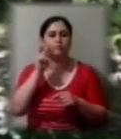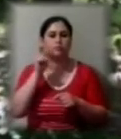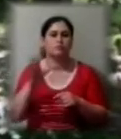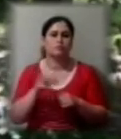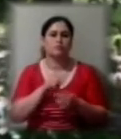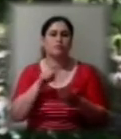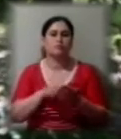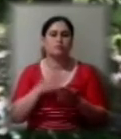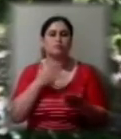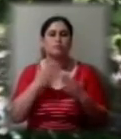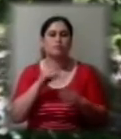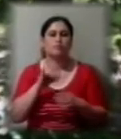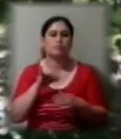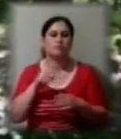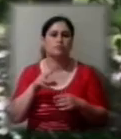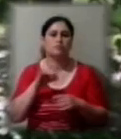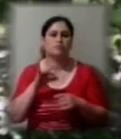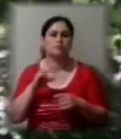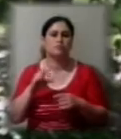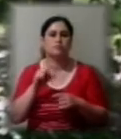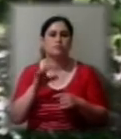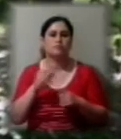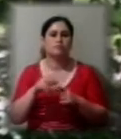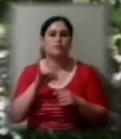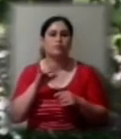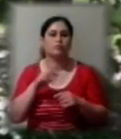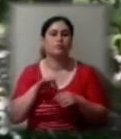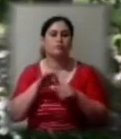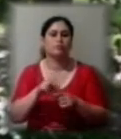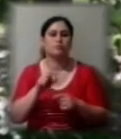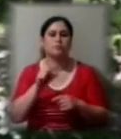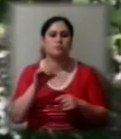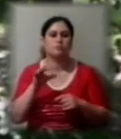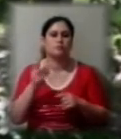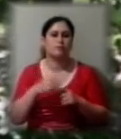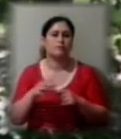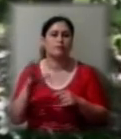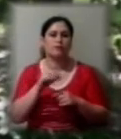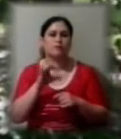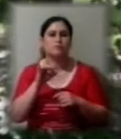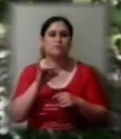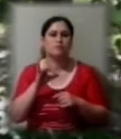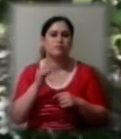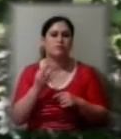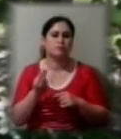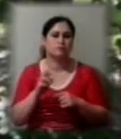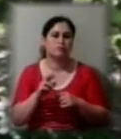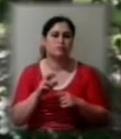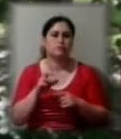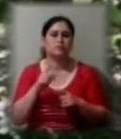матеріально-технічного забезпечення пунктів проведення, тобто забезпечення всими дезінфікуючими засобами і індивідуальними